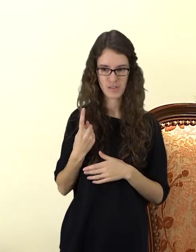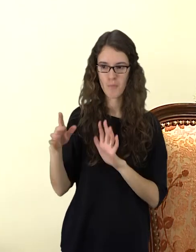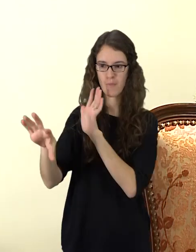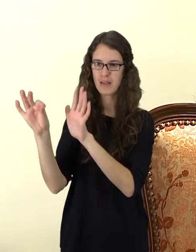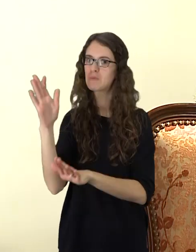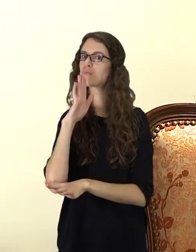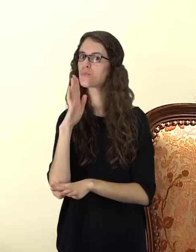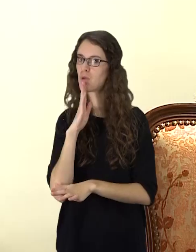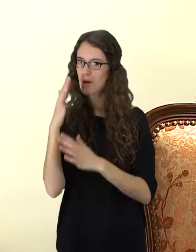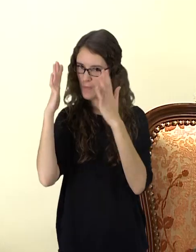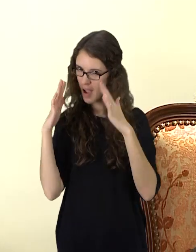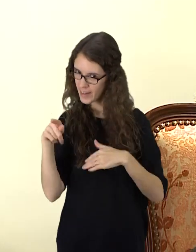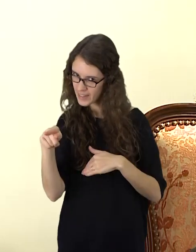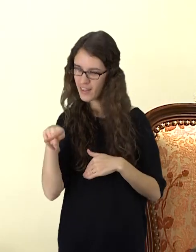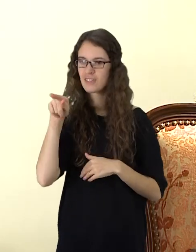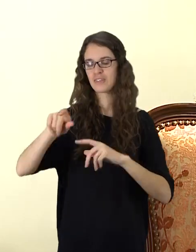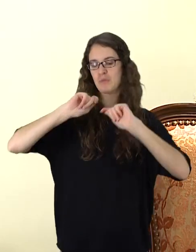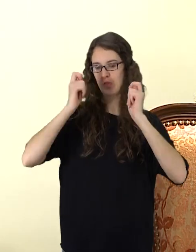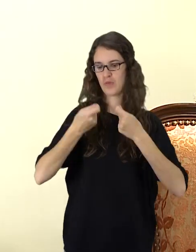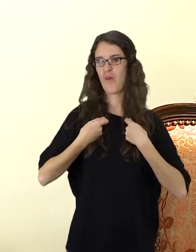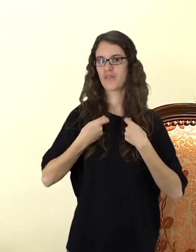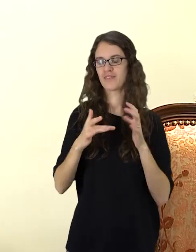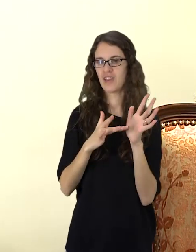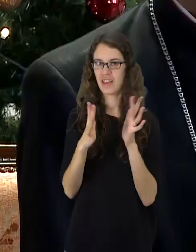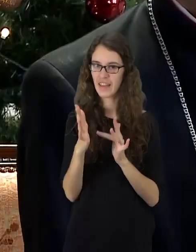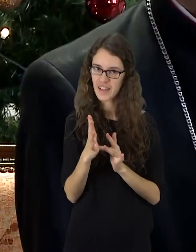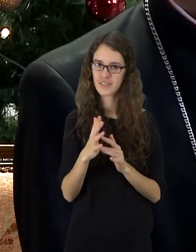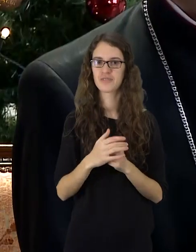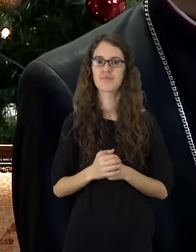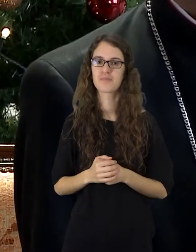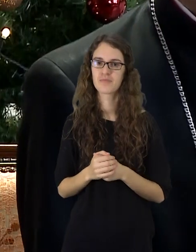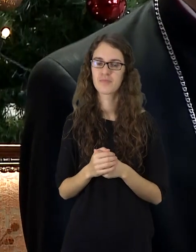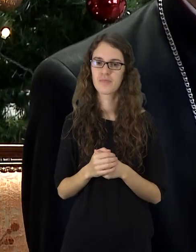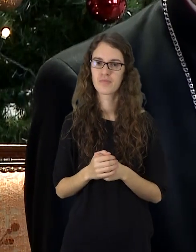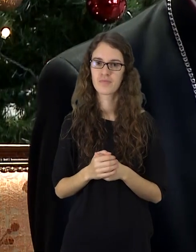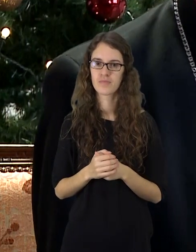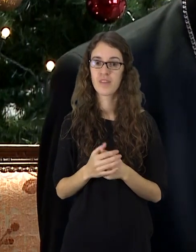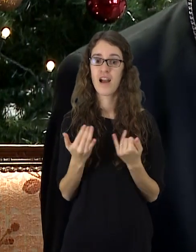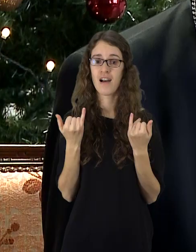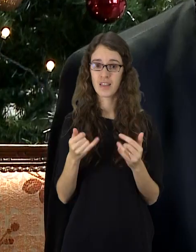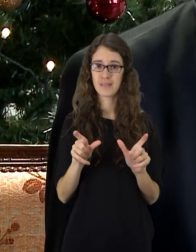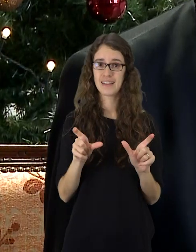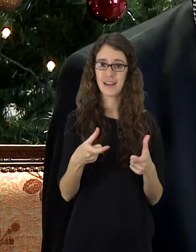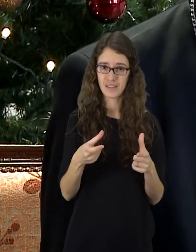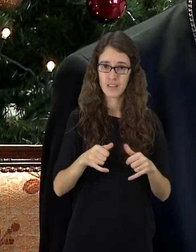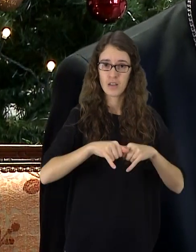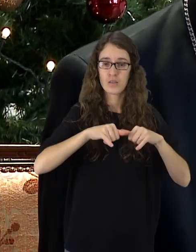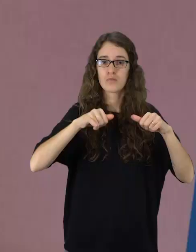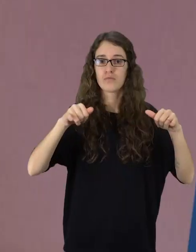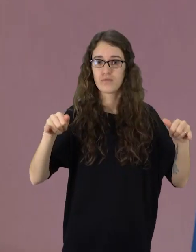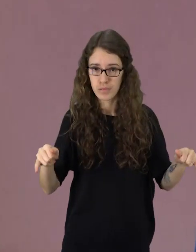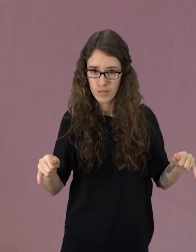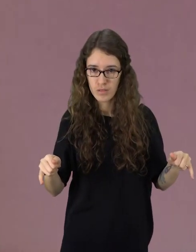motiną, kuri mums padovanoja kūdikėlį Jėsų. Pandemija palėtė visas visuomenės grupės, ypač